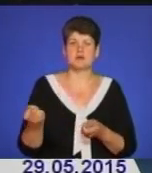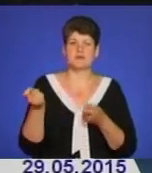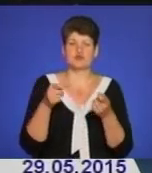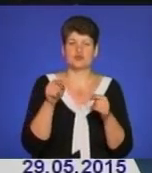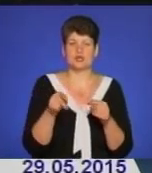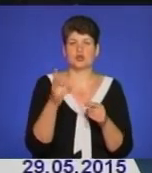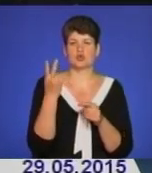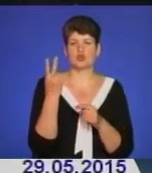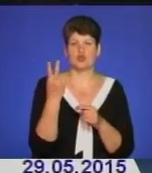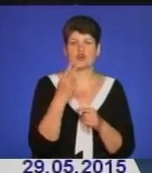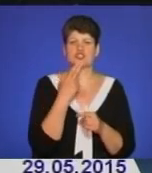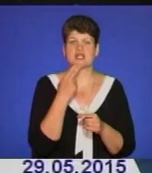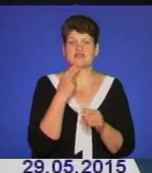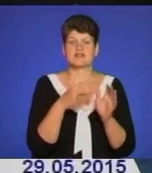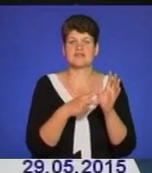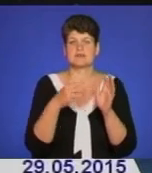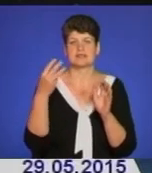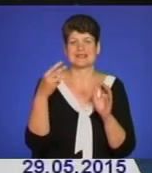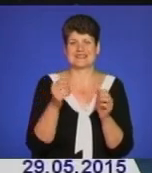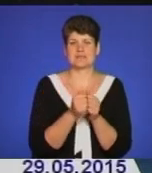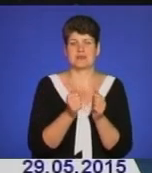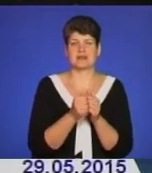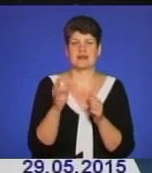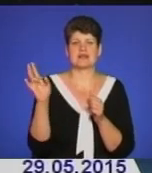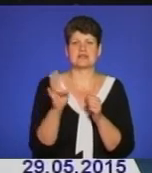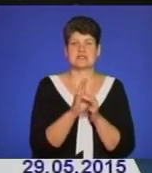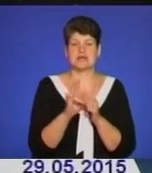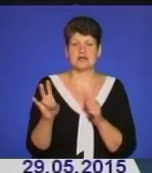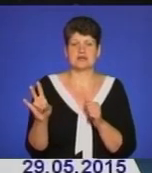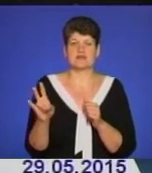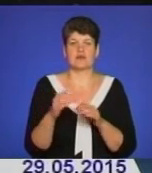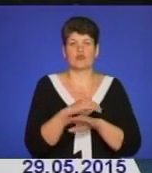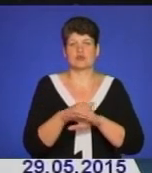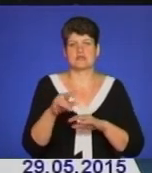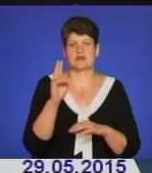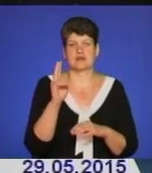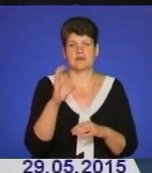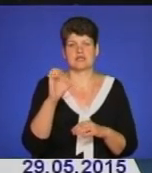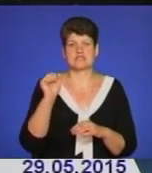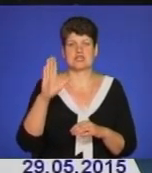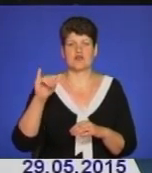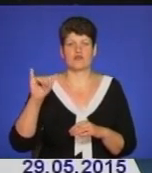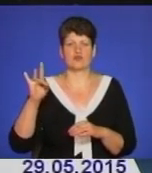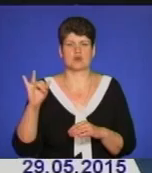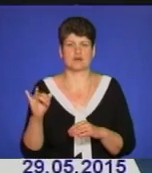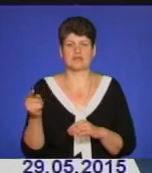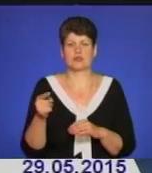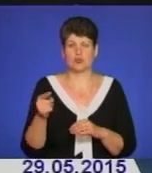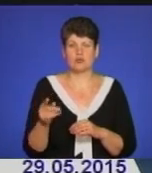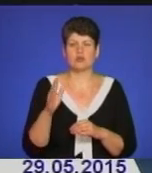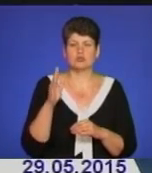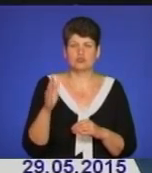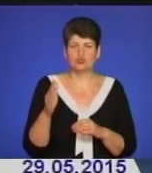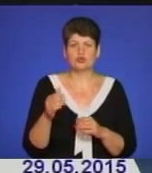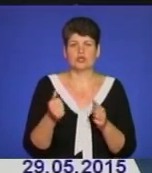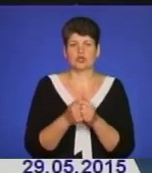її 2 червня о 7.30 біля храму Різдва Пресвятої Богородиці на вулиці Клима-Савури у Тернополі. Перебуватиме святиня у